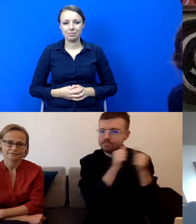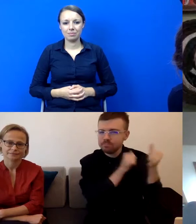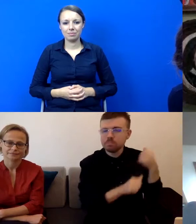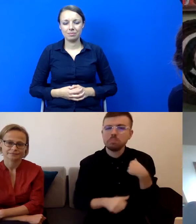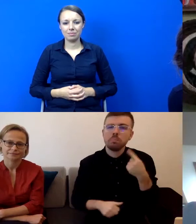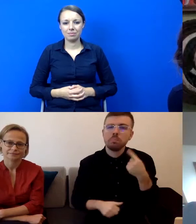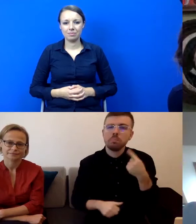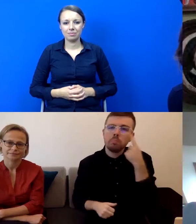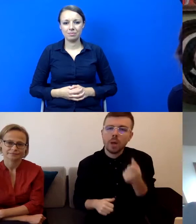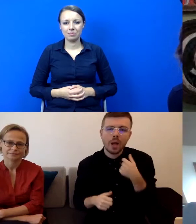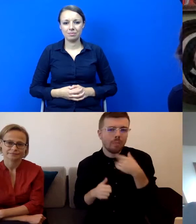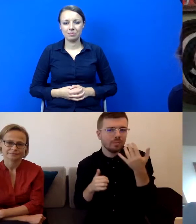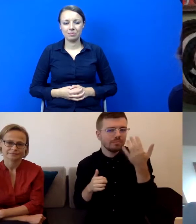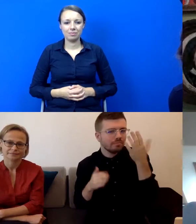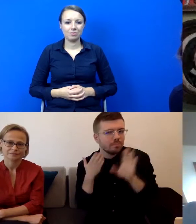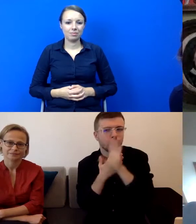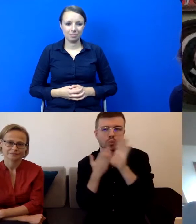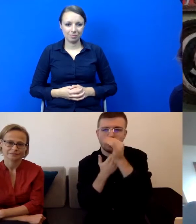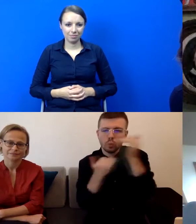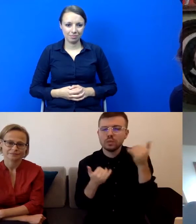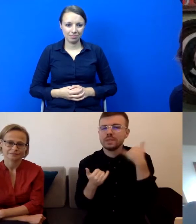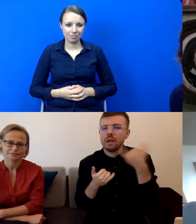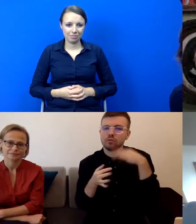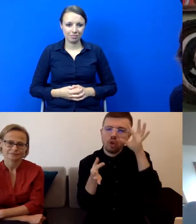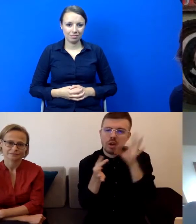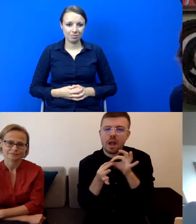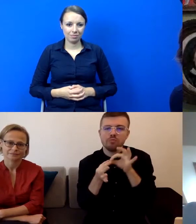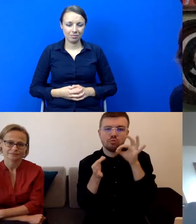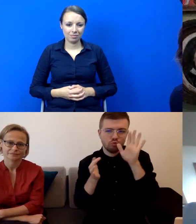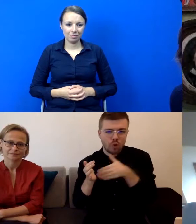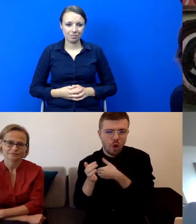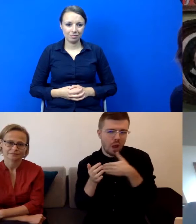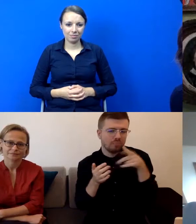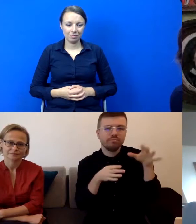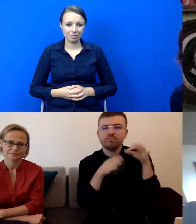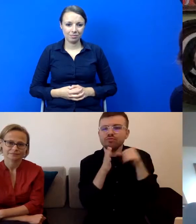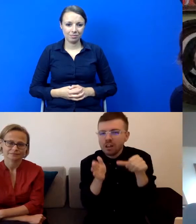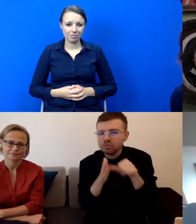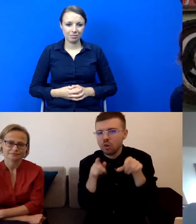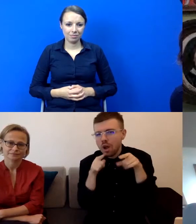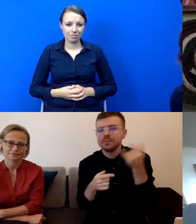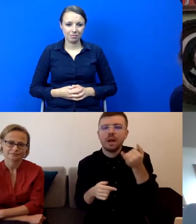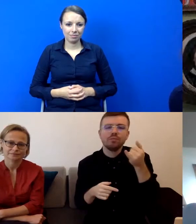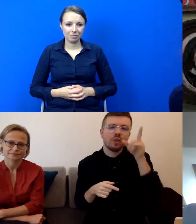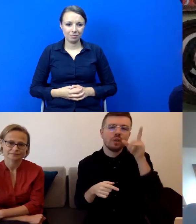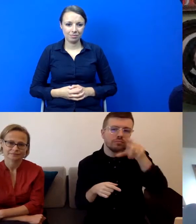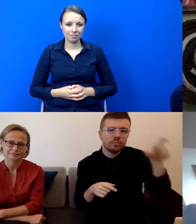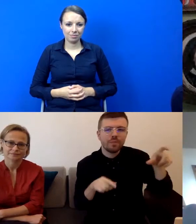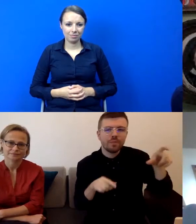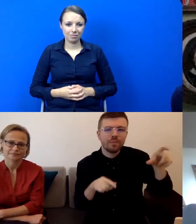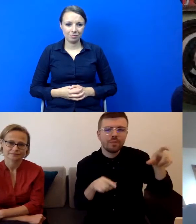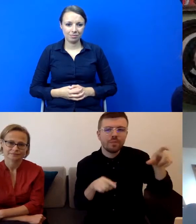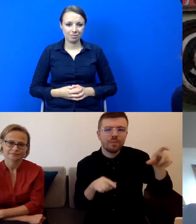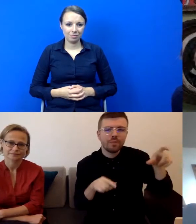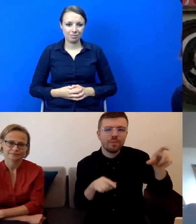może cofnę się troszeczkę w historii. Pamiętam, chodząc na